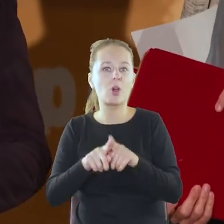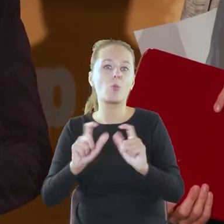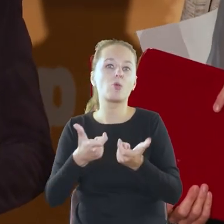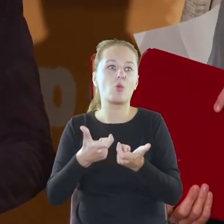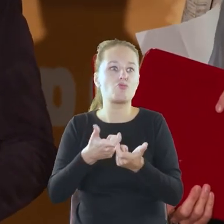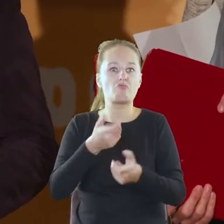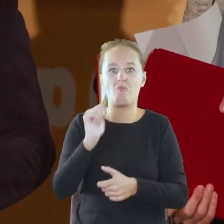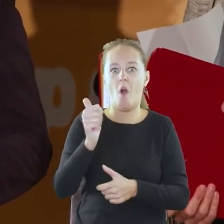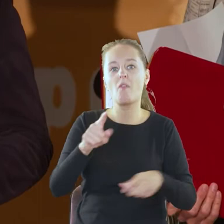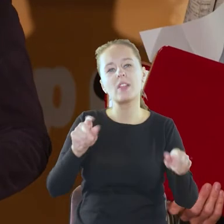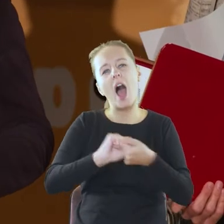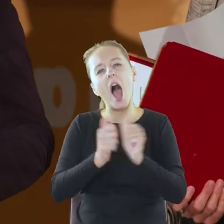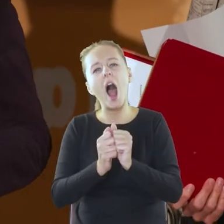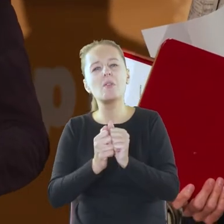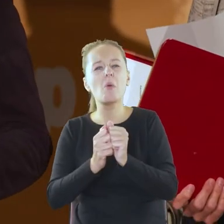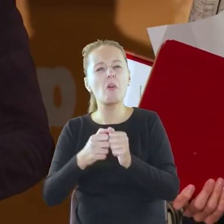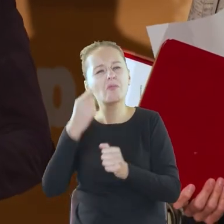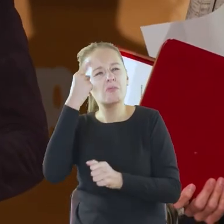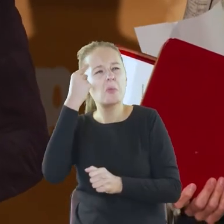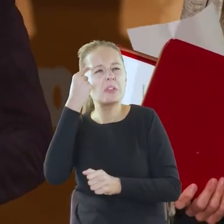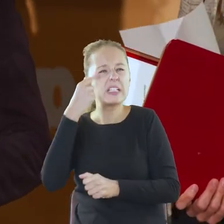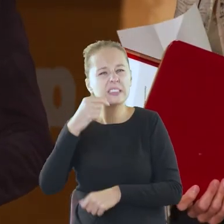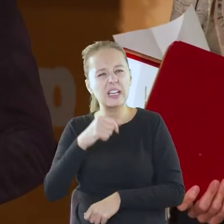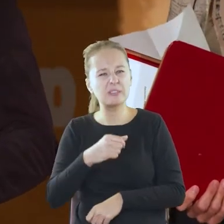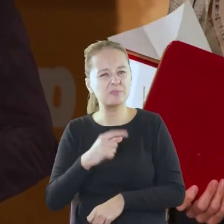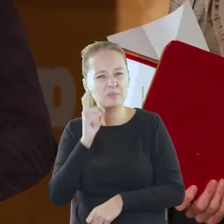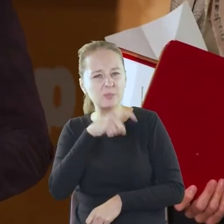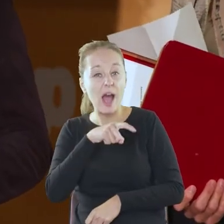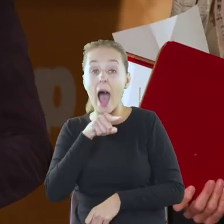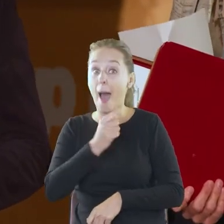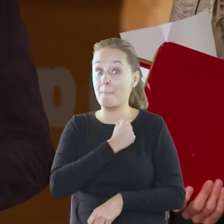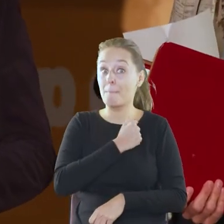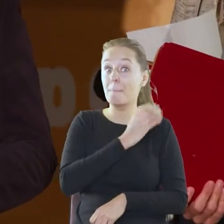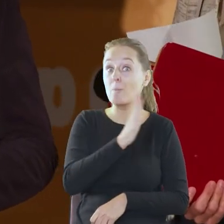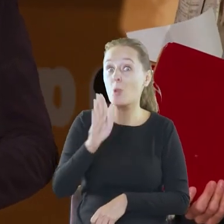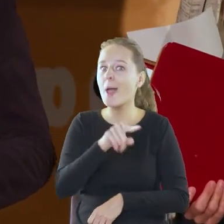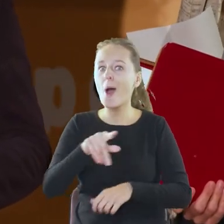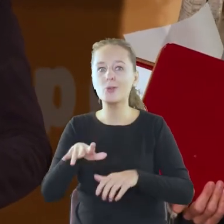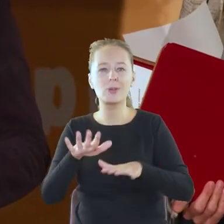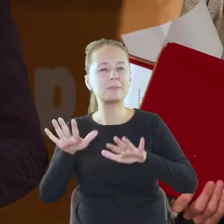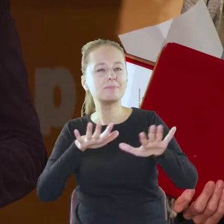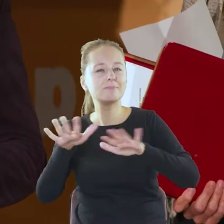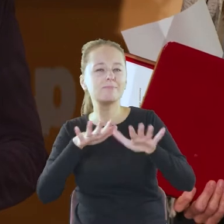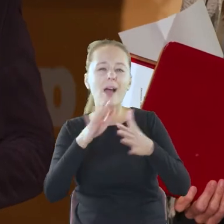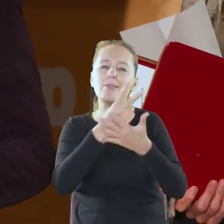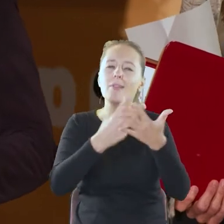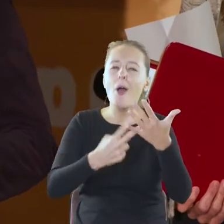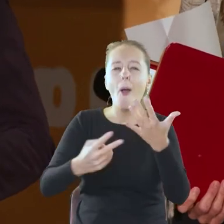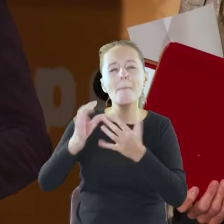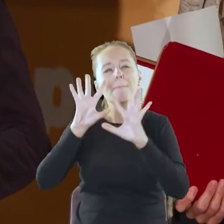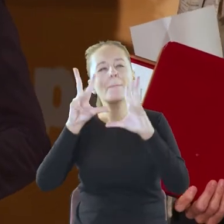wspominać. Biblioteka to jest miejsce. To są treści, to jest piękno, to jest mądrość,